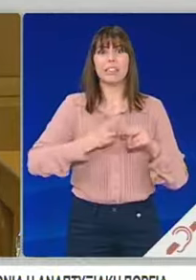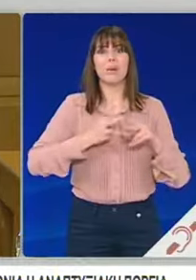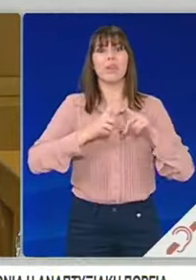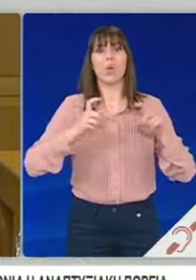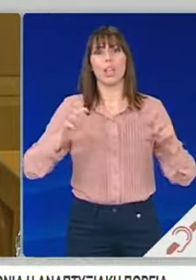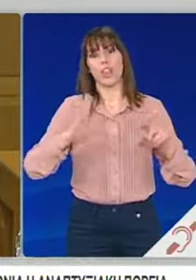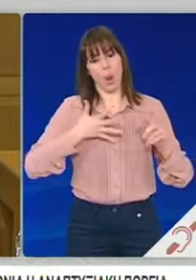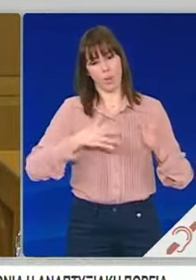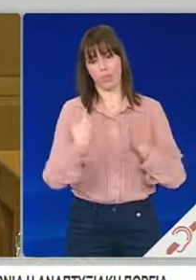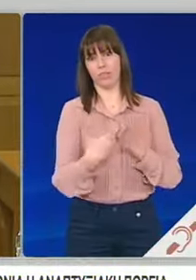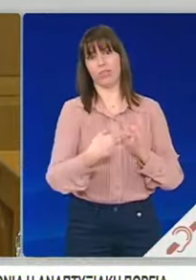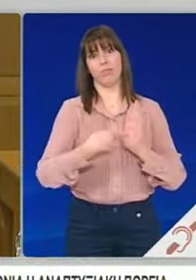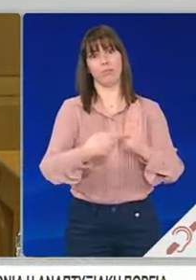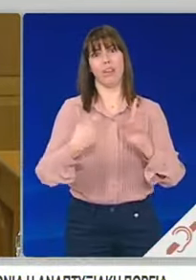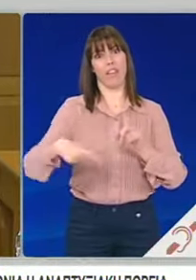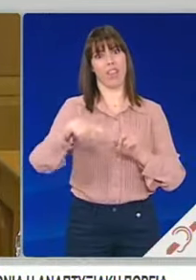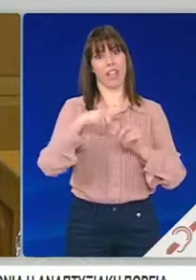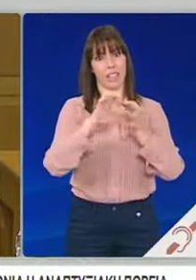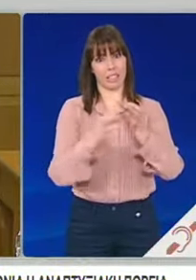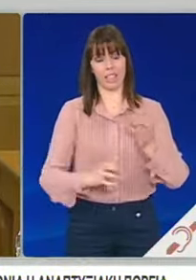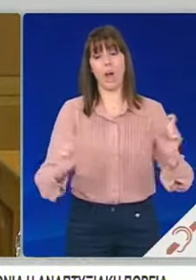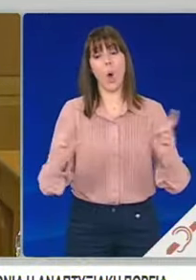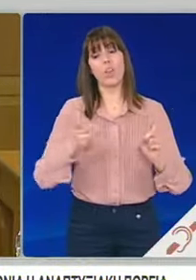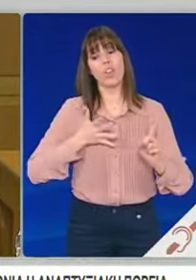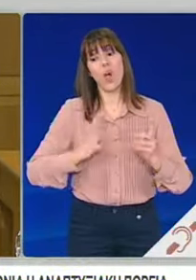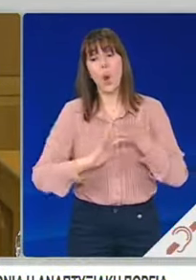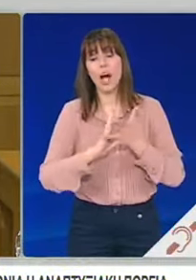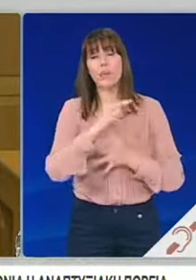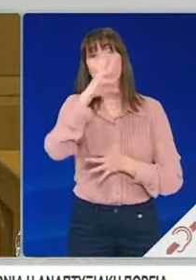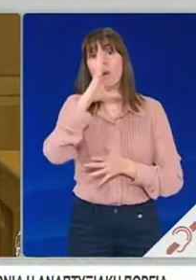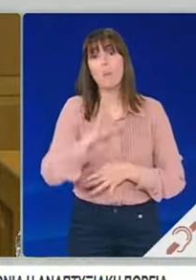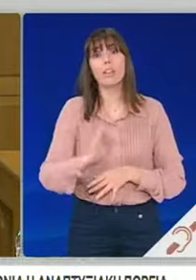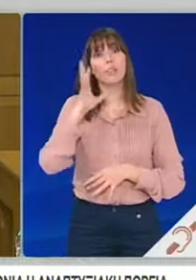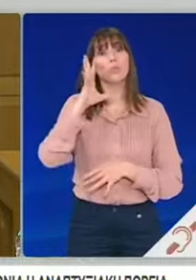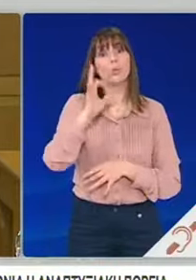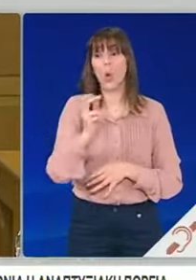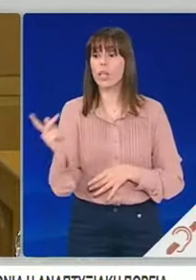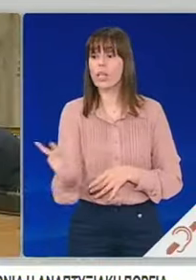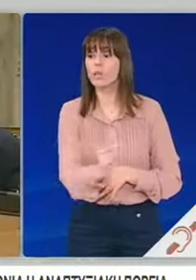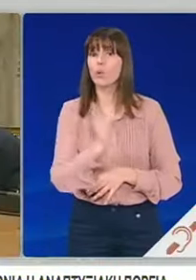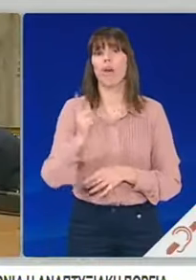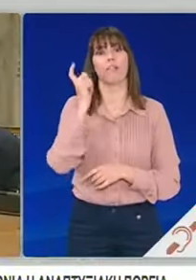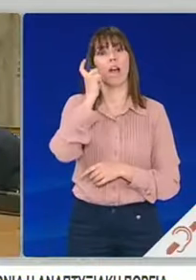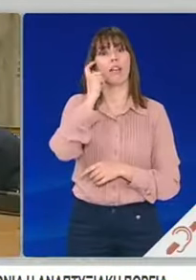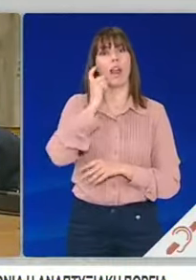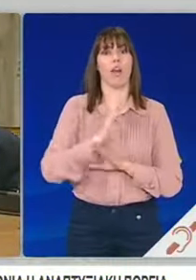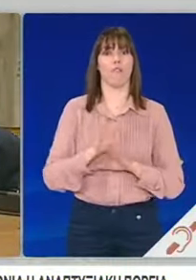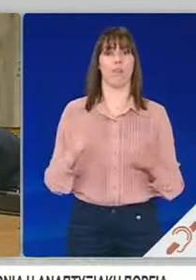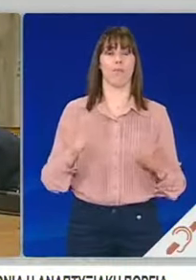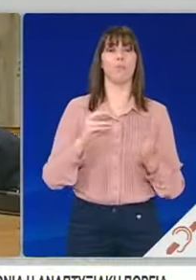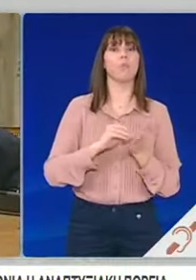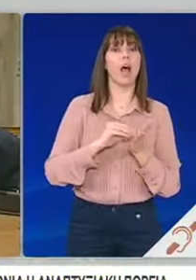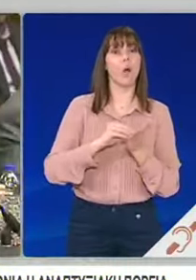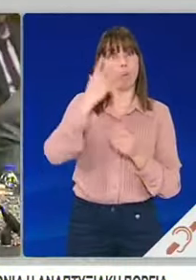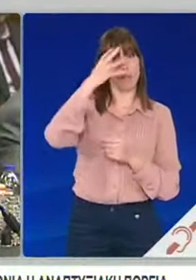αισιόδοξα στοιχεία, αλλά η αναπτυξιακή πορεία να γίνει αισθητή στην κοινωνία. Ο κύριος Τσίπρας εξαπέλησε επίθεση